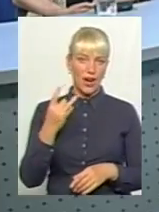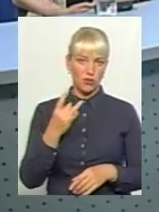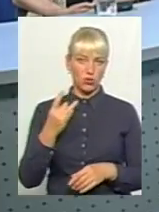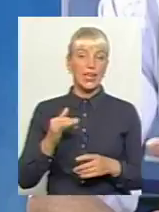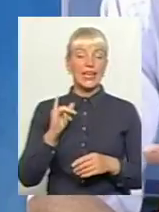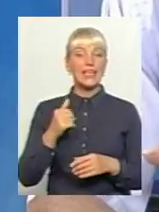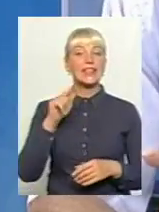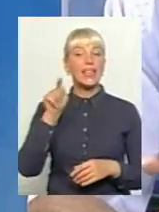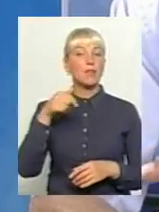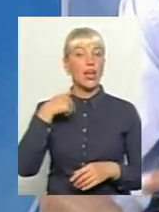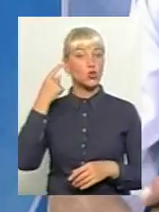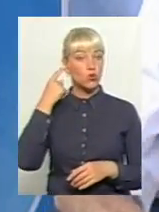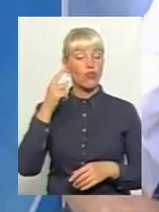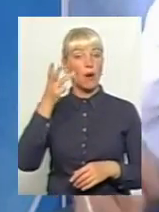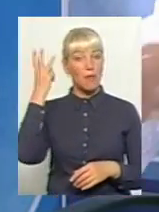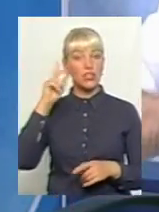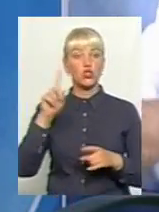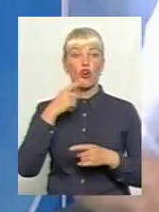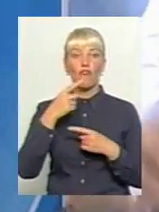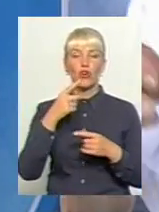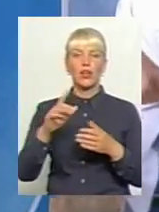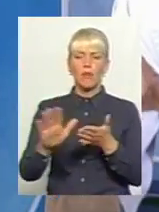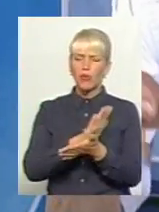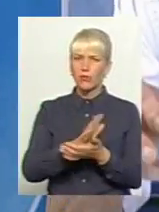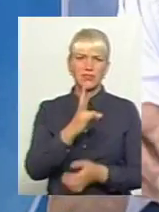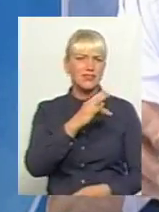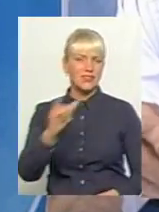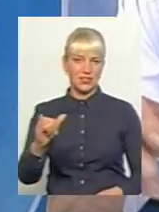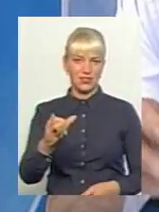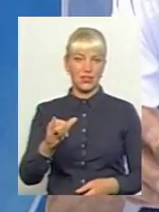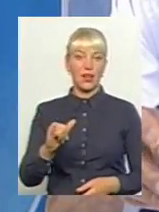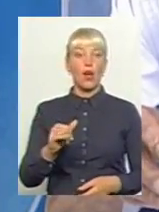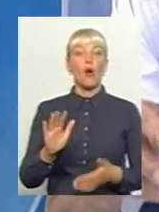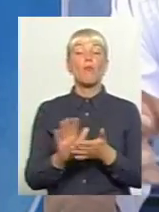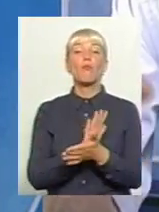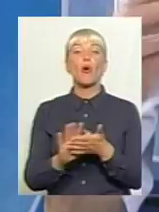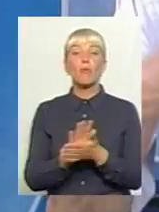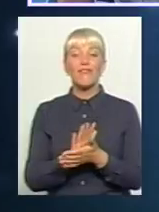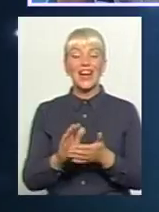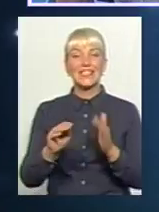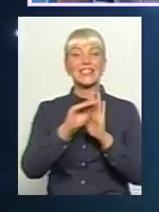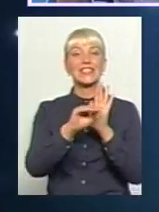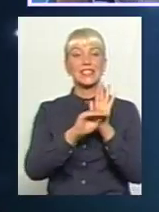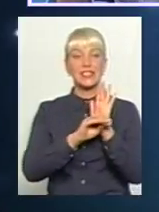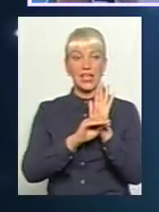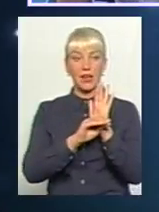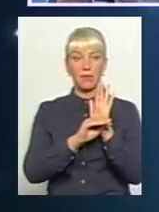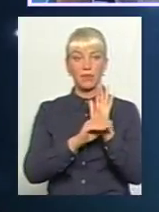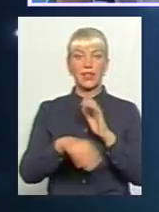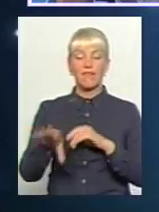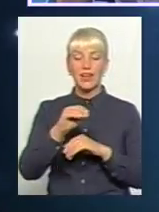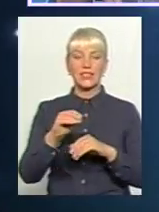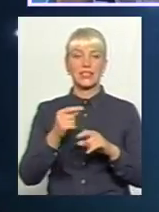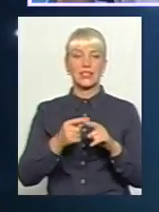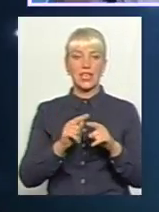І там я чув хмельницьку, що говорила, що промивається, ні. Промивається тоді система. Ну, весь розхідний, вся